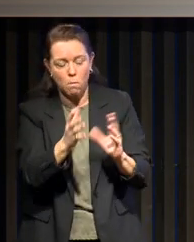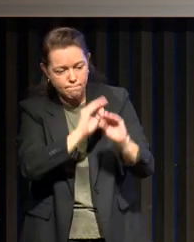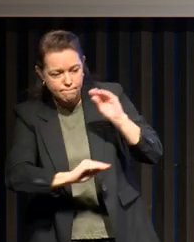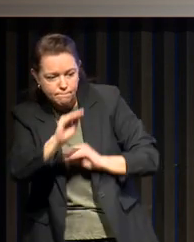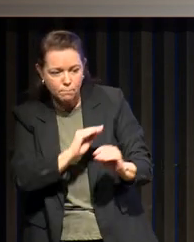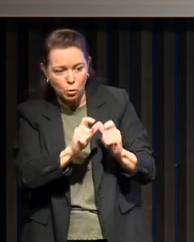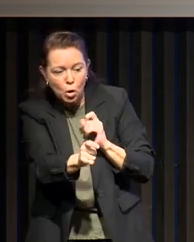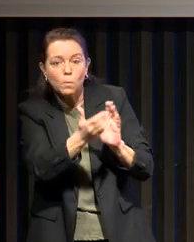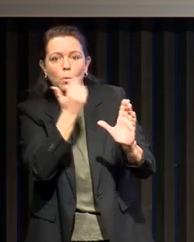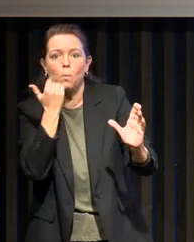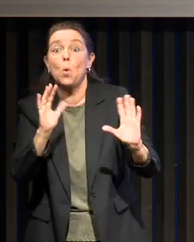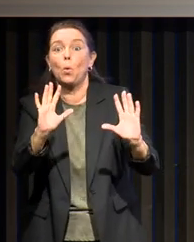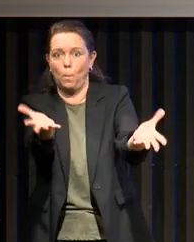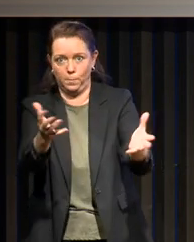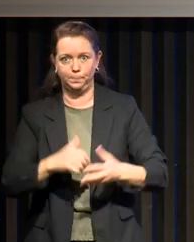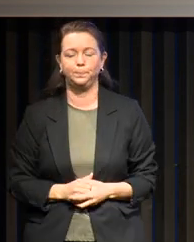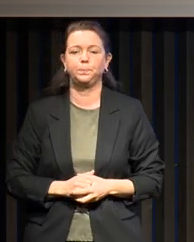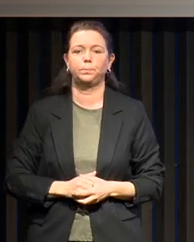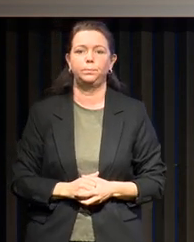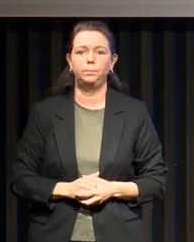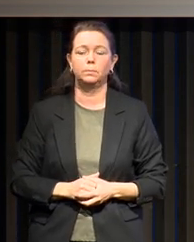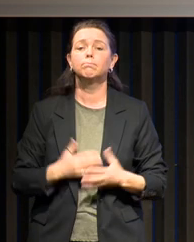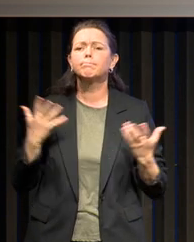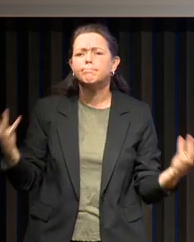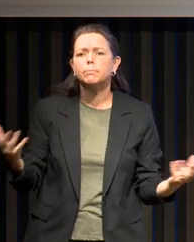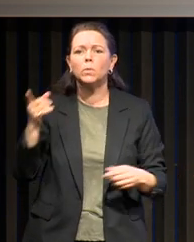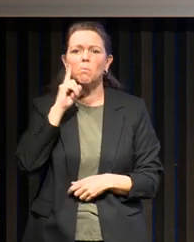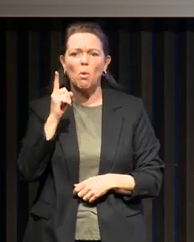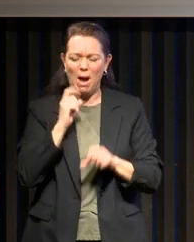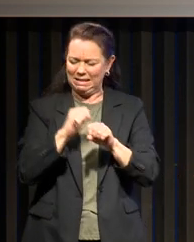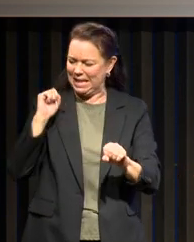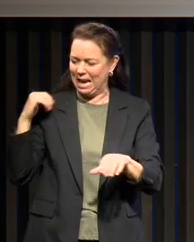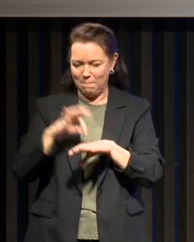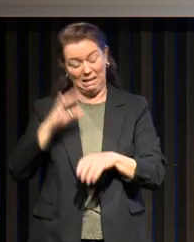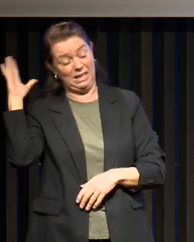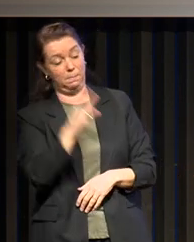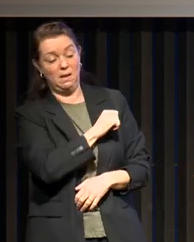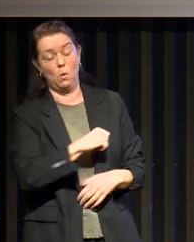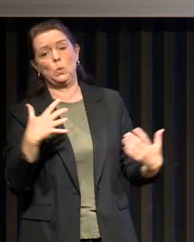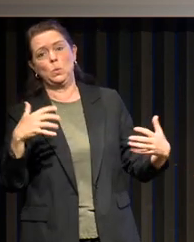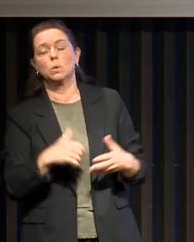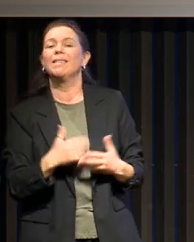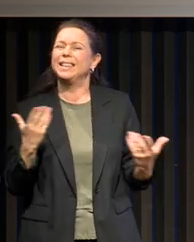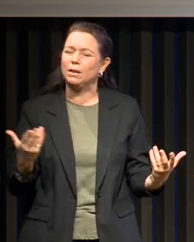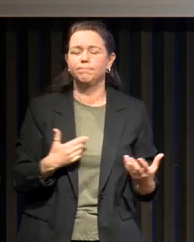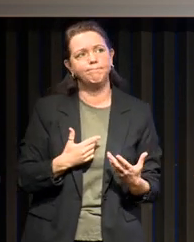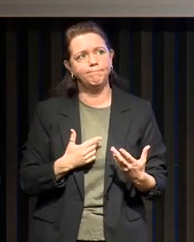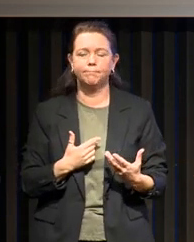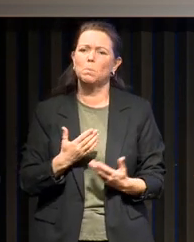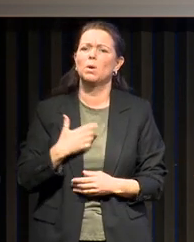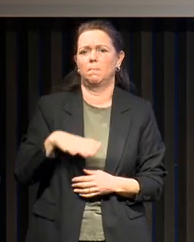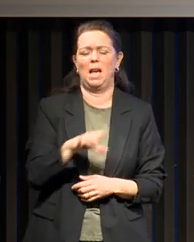aller mieux, pour améliorer son sommeil. Alors, pourquoi ce mot mal du siècle ? Alors, ça a été choisi un peu dans la communication, mais en fait, je l'ai pris comme